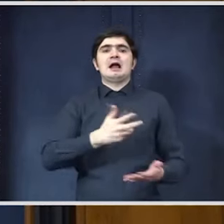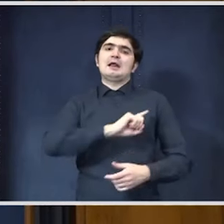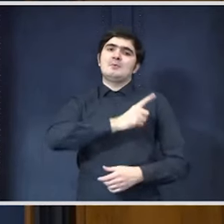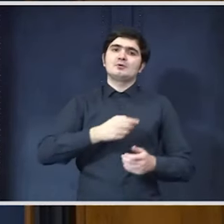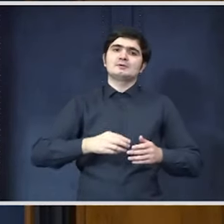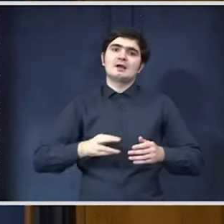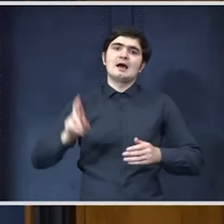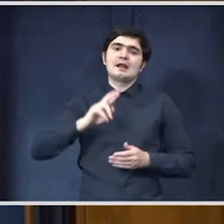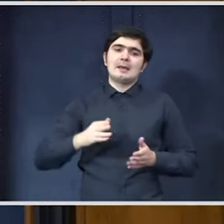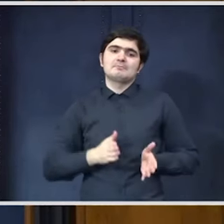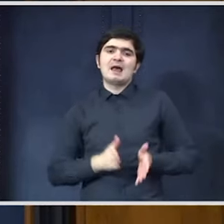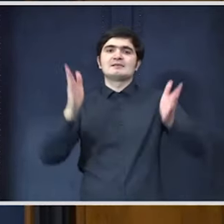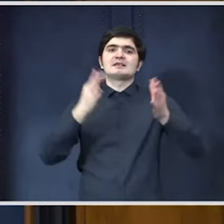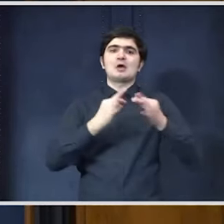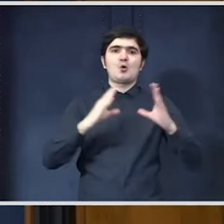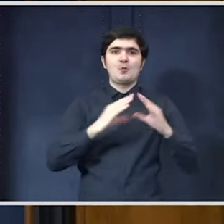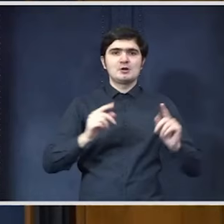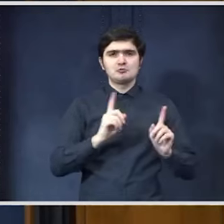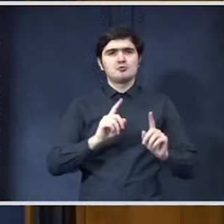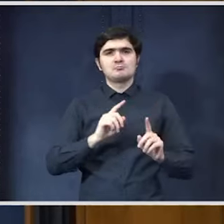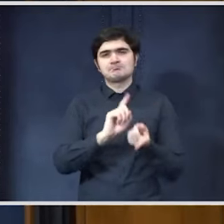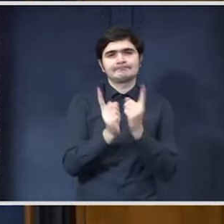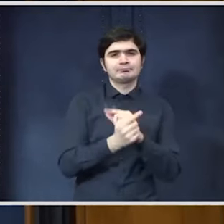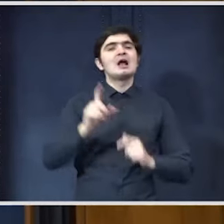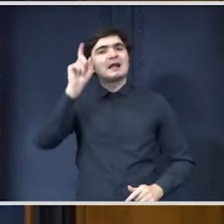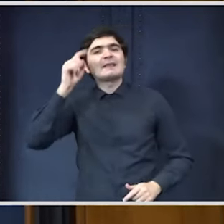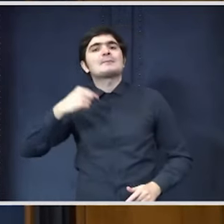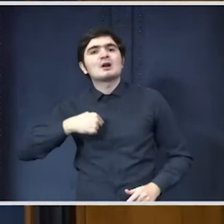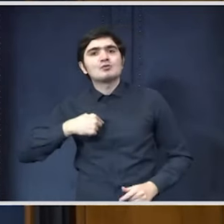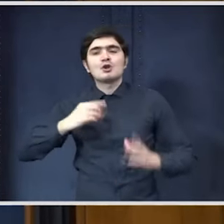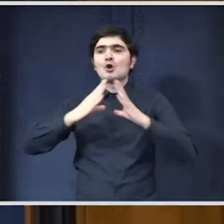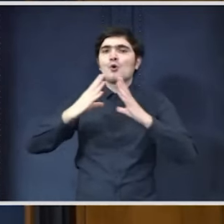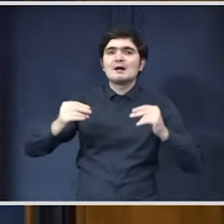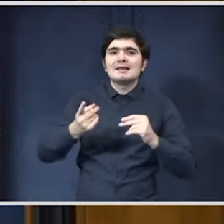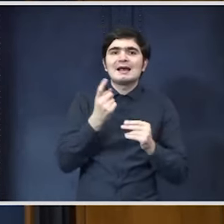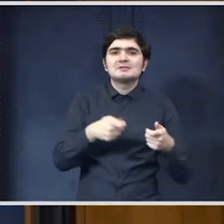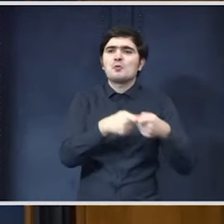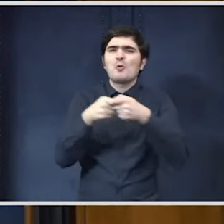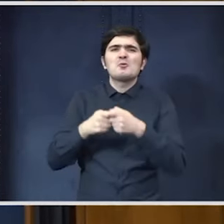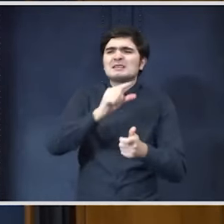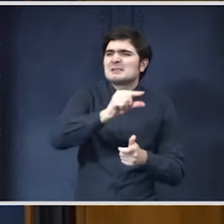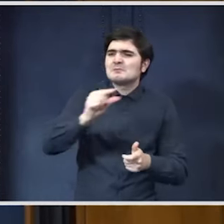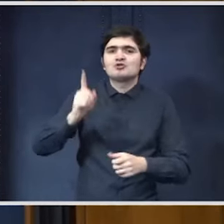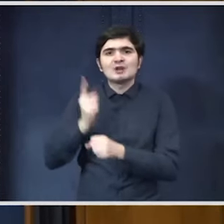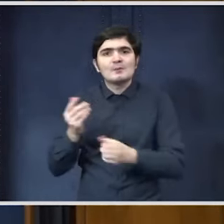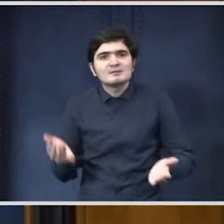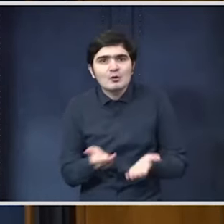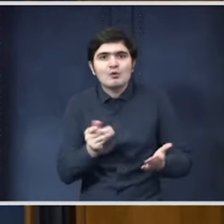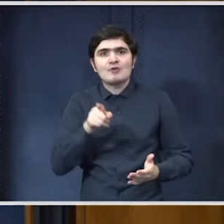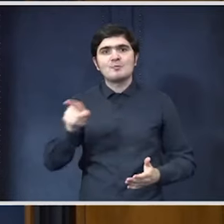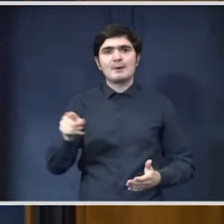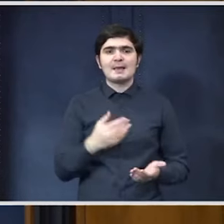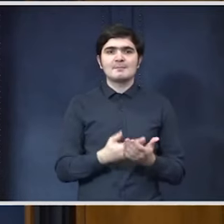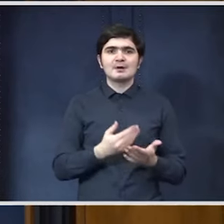relanseze și să modernizeze România. Din potrivă, credem că România comunităților trebuie încurajată, că